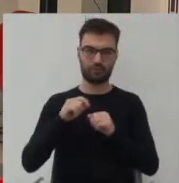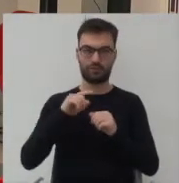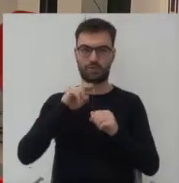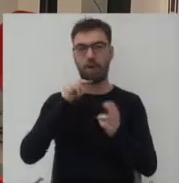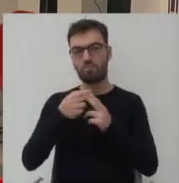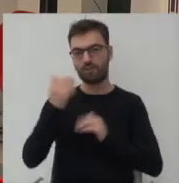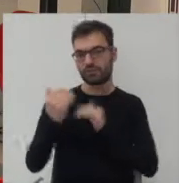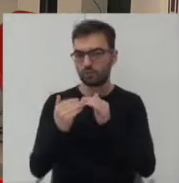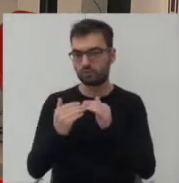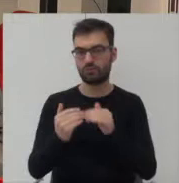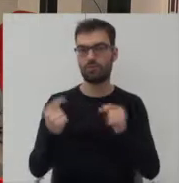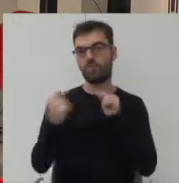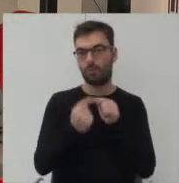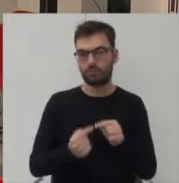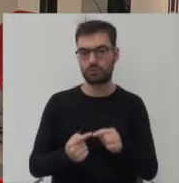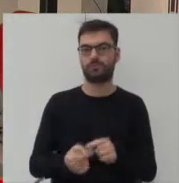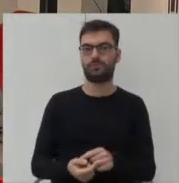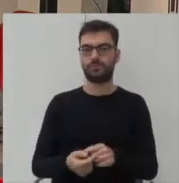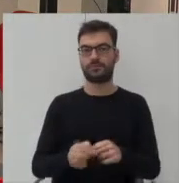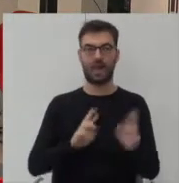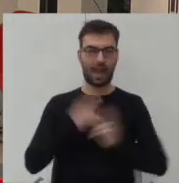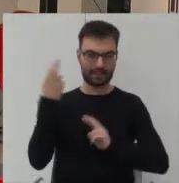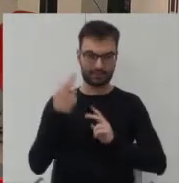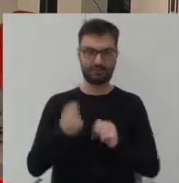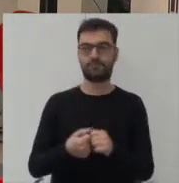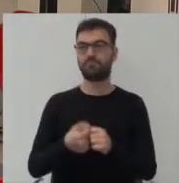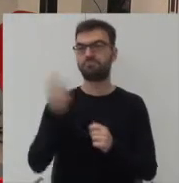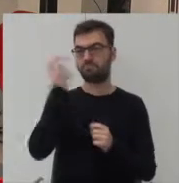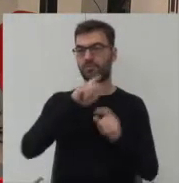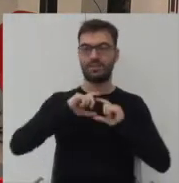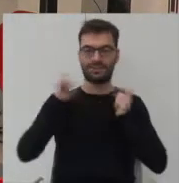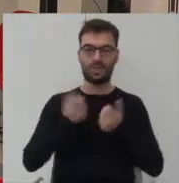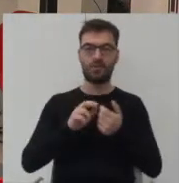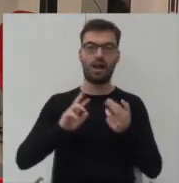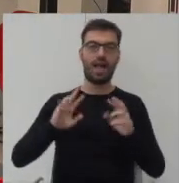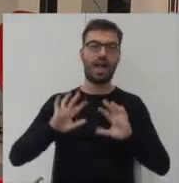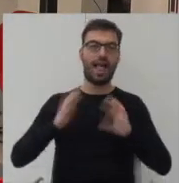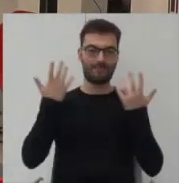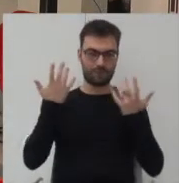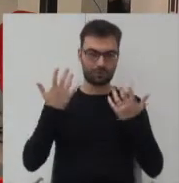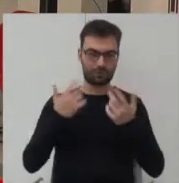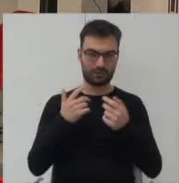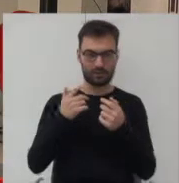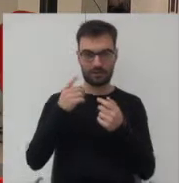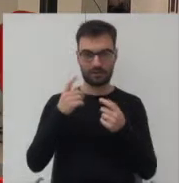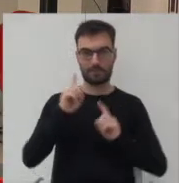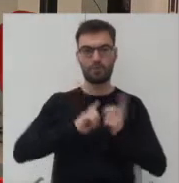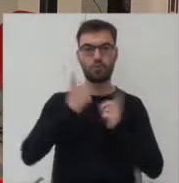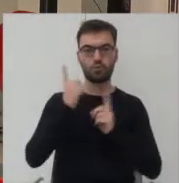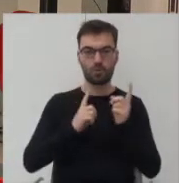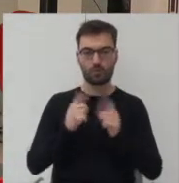I tak naprawdę ciekawostką taką jest to, że cała rewolucja przemysłowa, która się dzisiaj dzieje, o której się mówi, że to jest